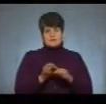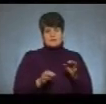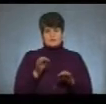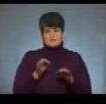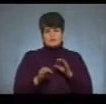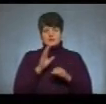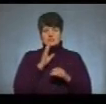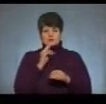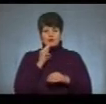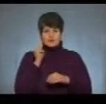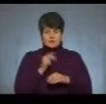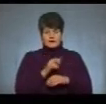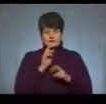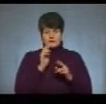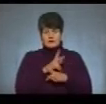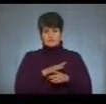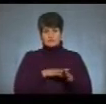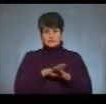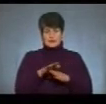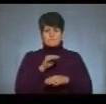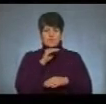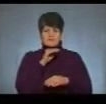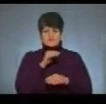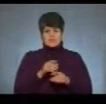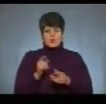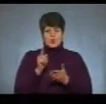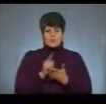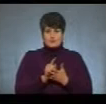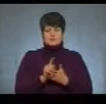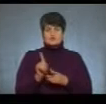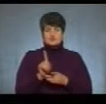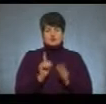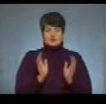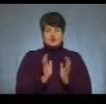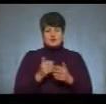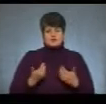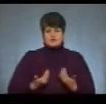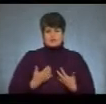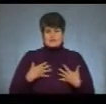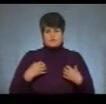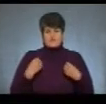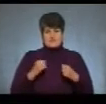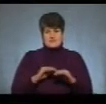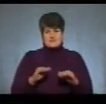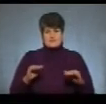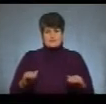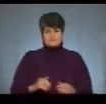Жінку звинувачують у неналежному виконанні професійних обов'язків щодо охорони життя і здоров'я дітей.